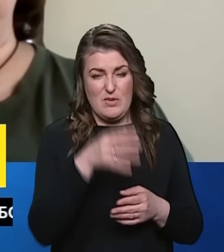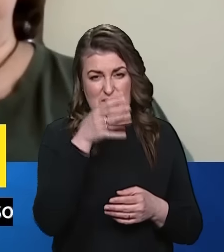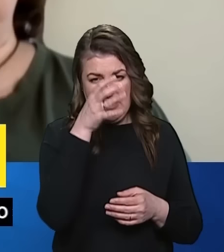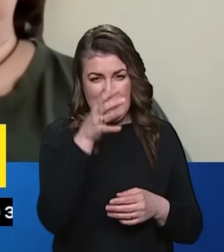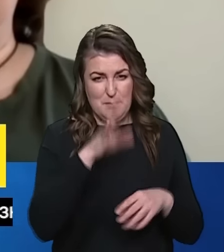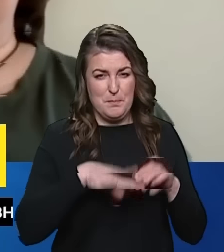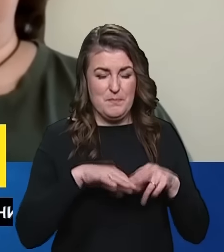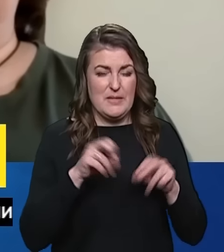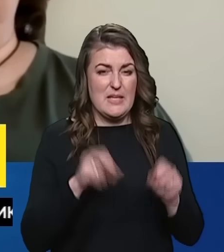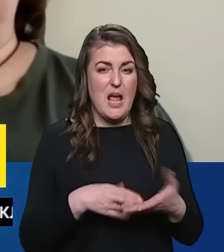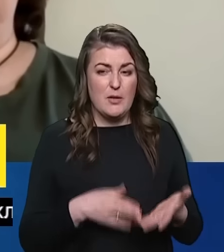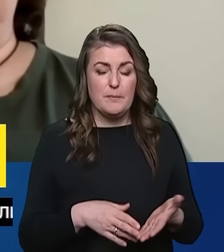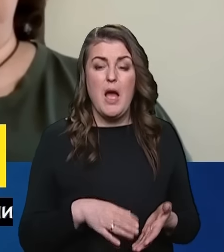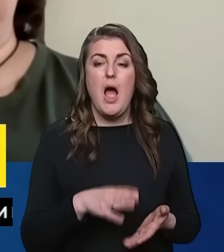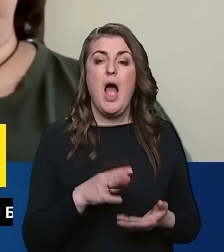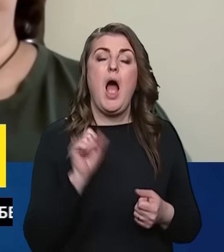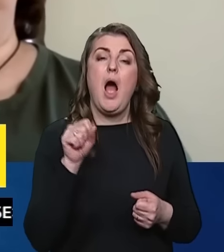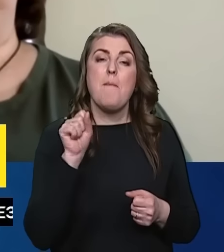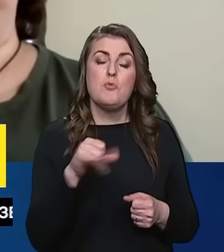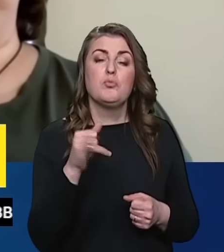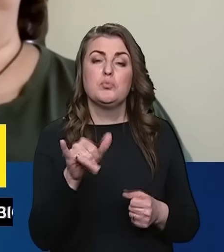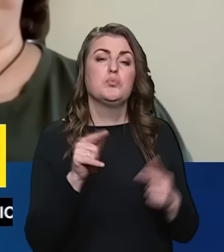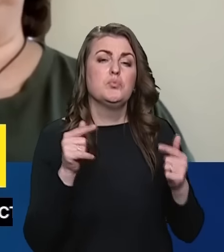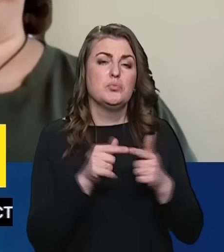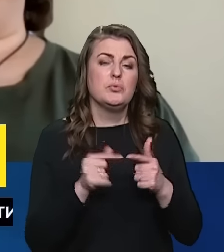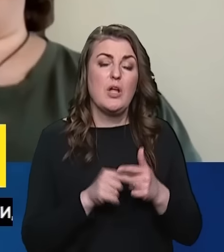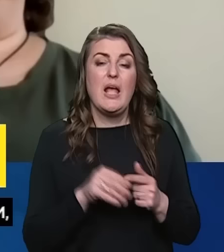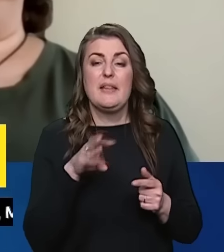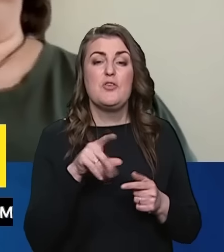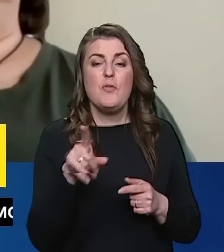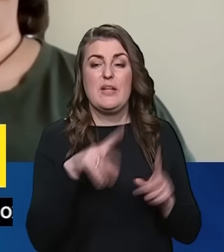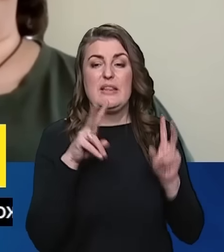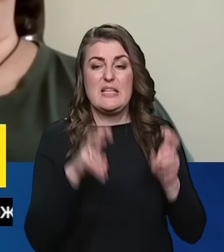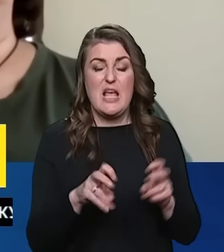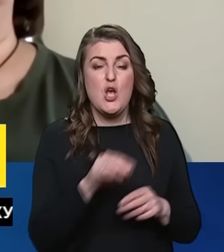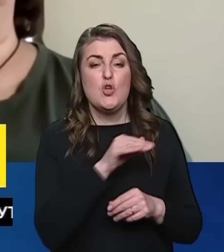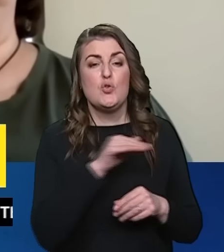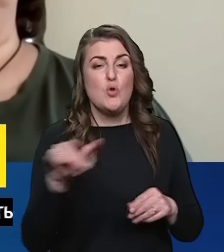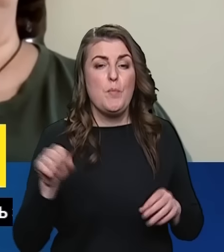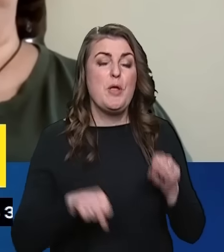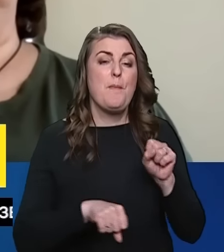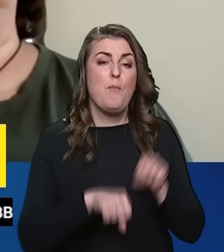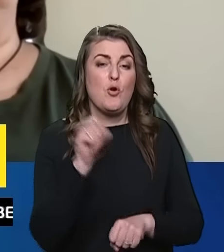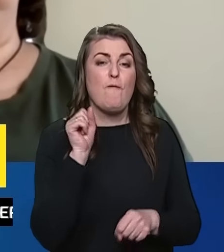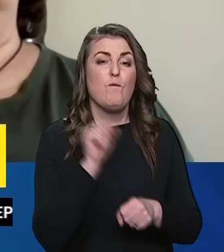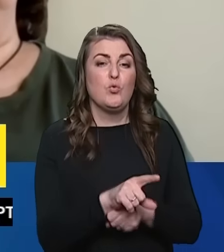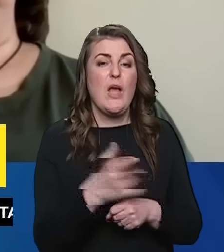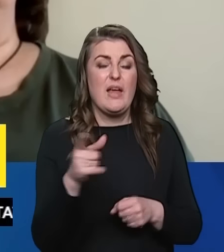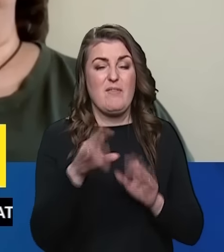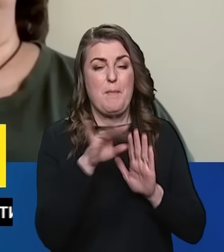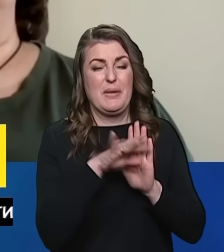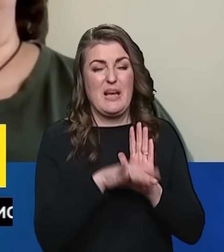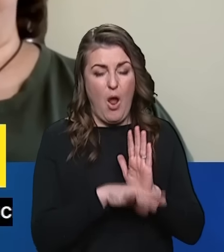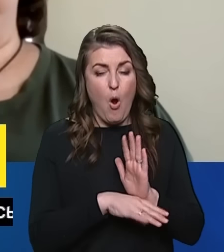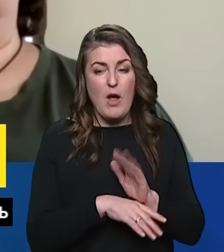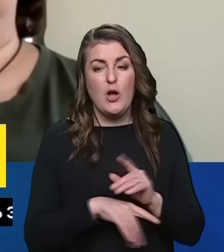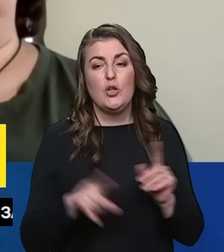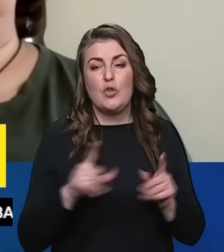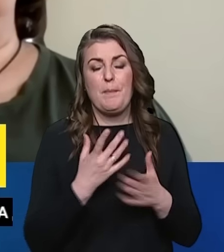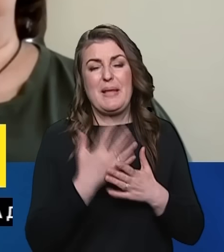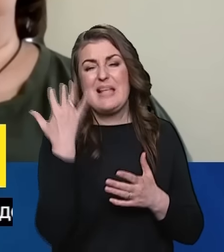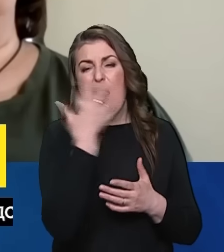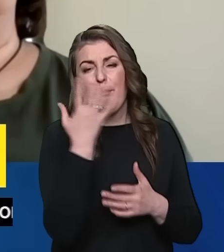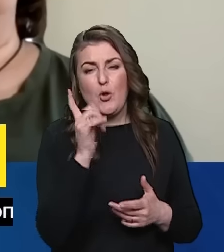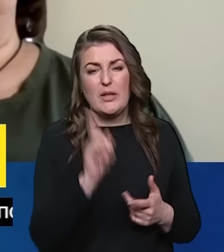спеціальністю. Пані Оксано, а можна я уточню, от те, що ви називаєте ступені порушення функції, які ви перераховували, що